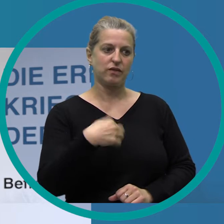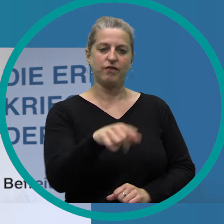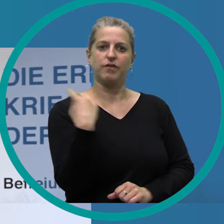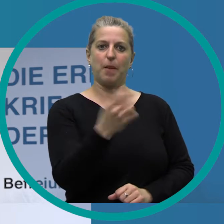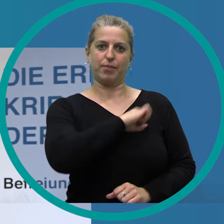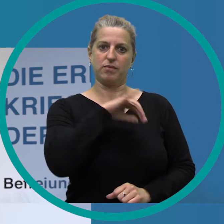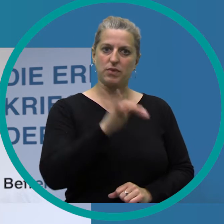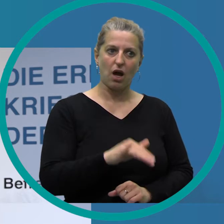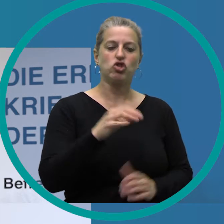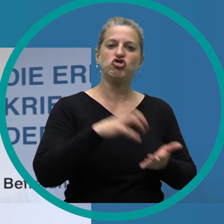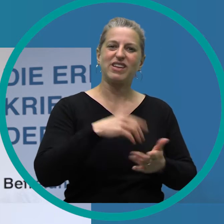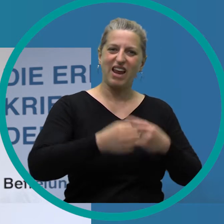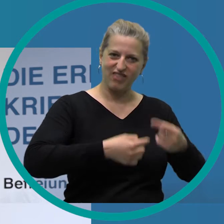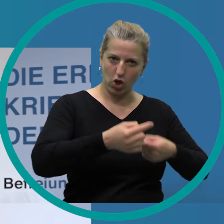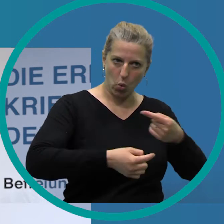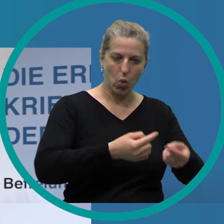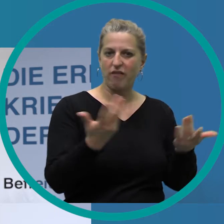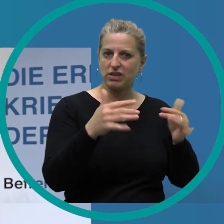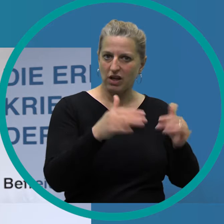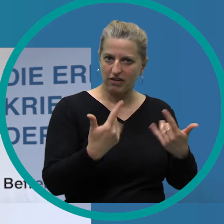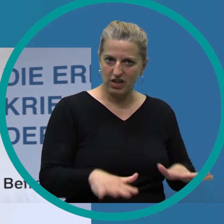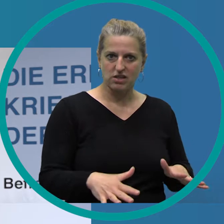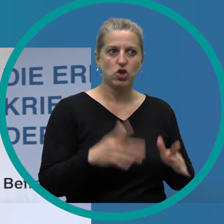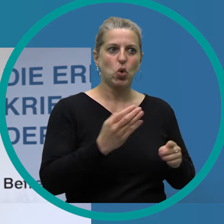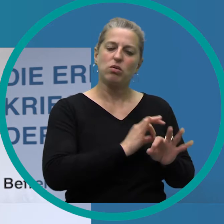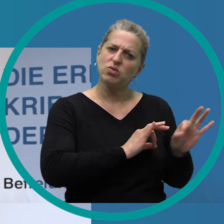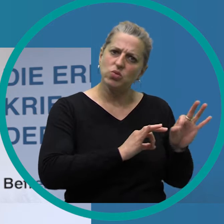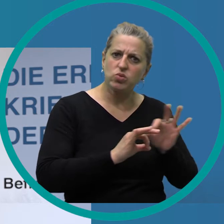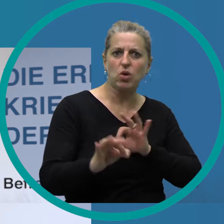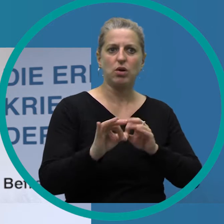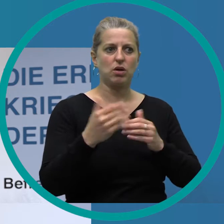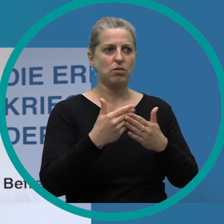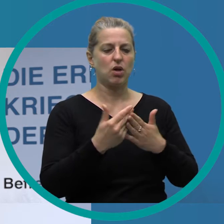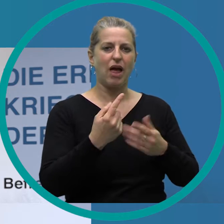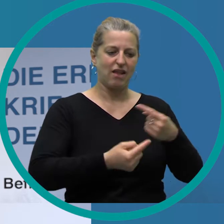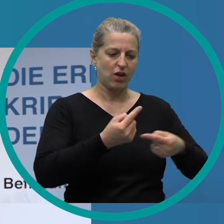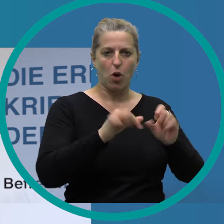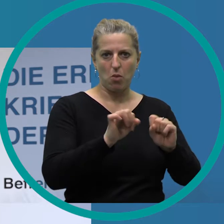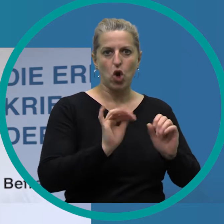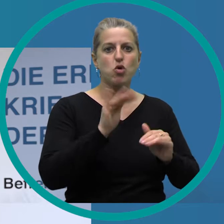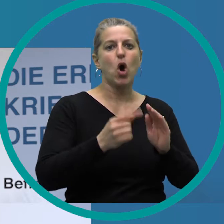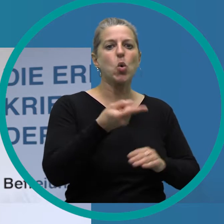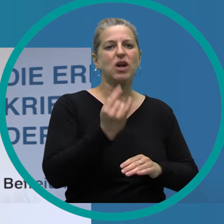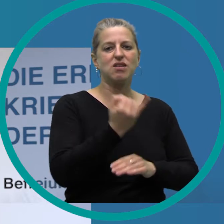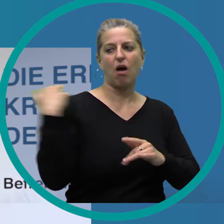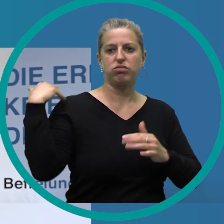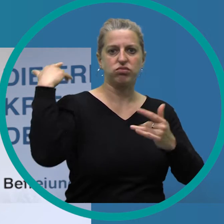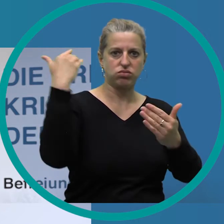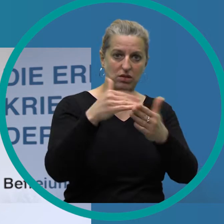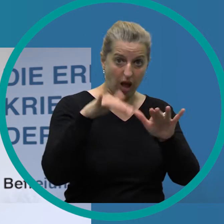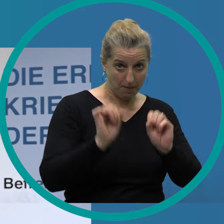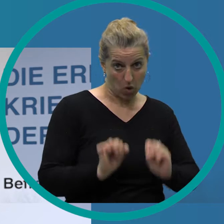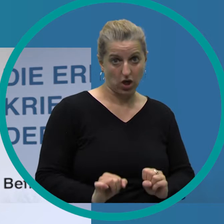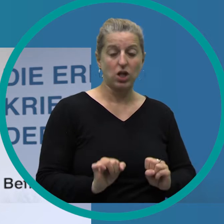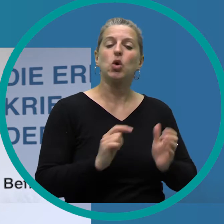davon profitiert in der Stadtentwicklung, dass einfach so eine kontinuierliche, nahtlose Entwicklung wirklich über hunderte von Jahren möglich